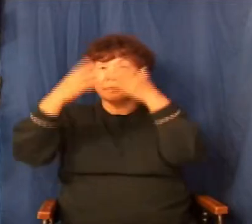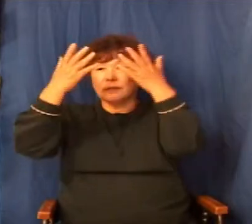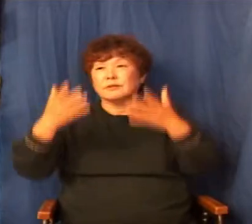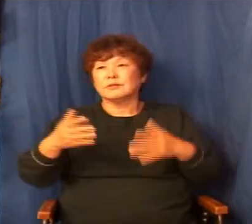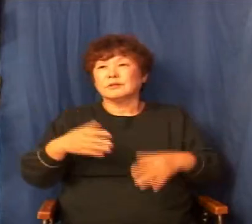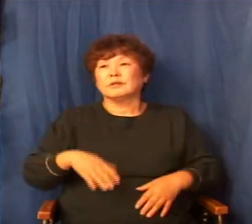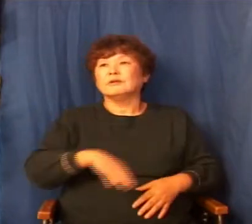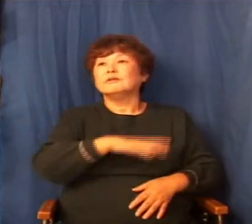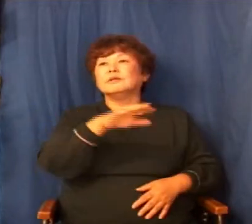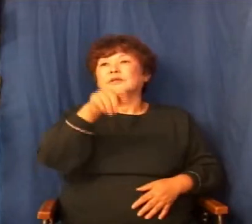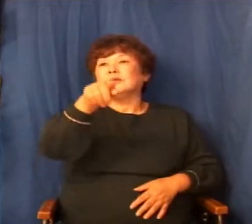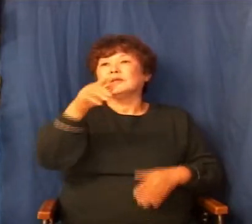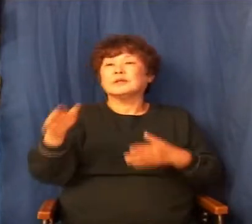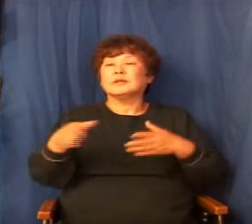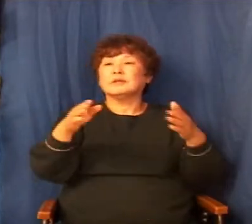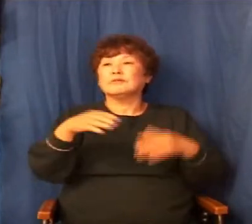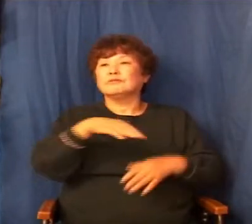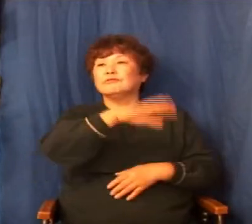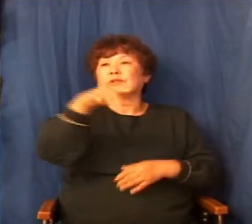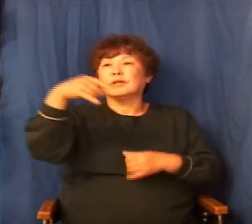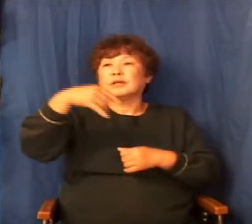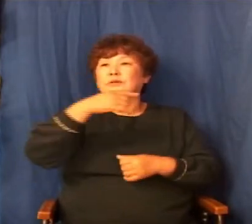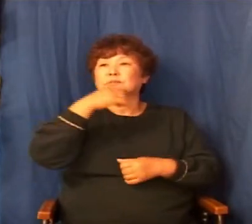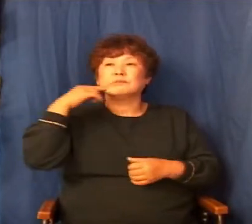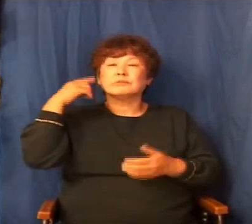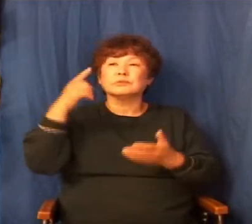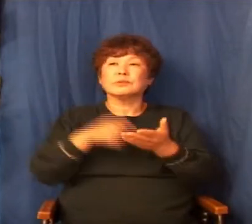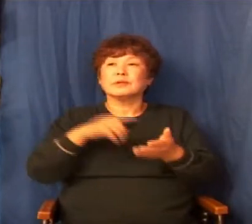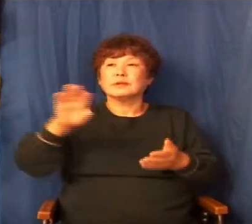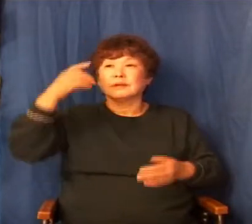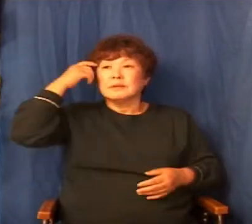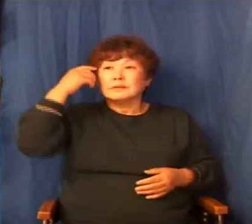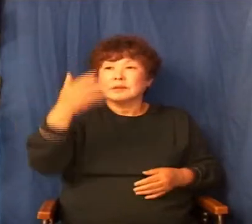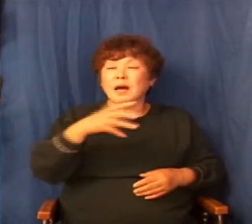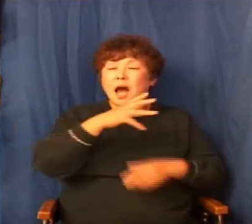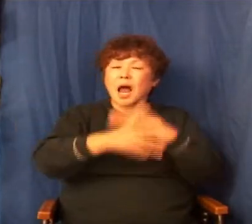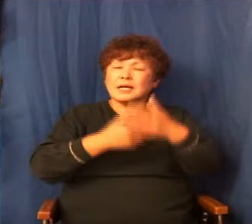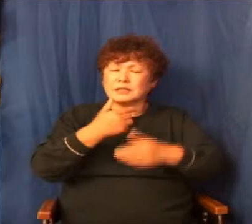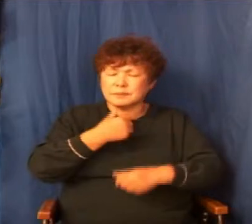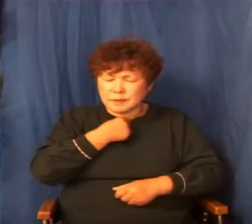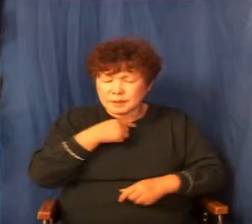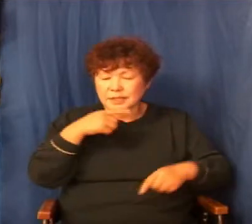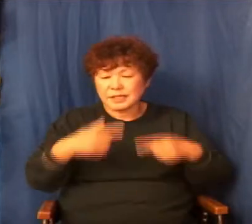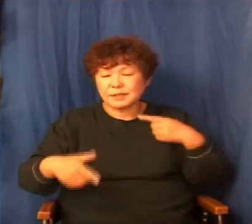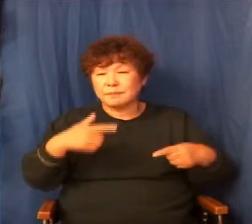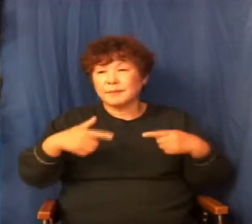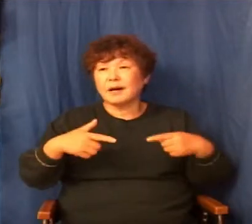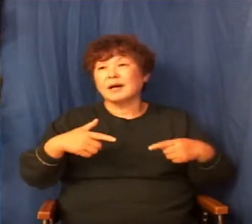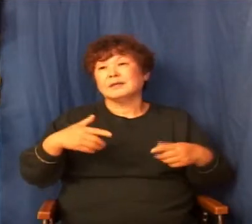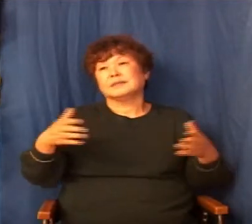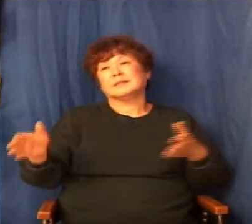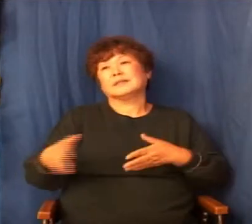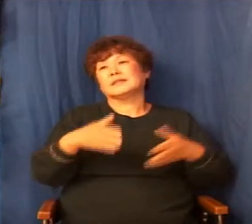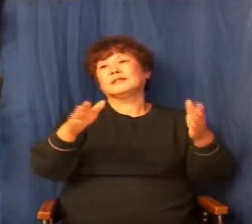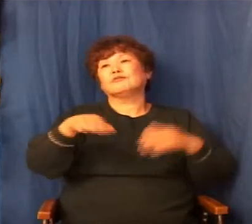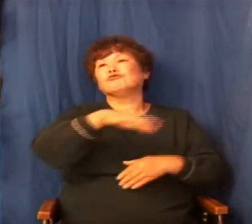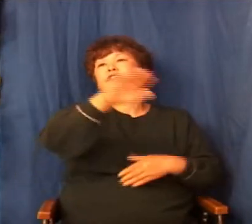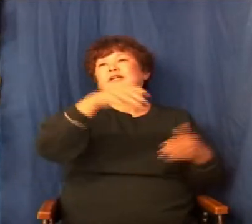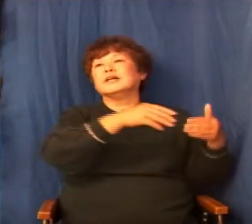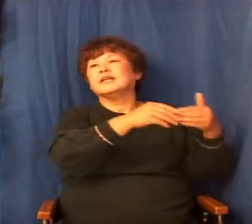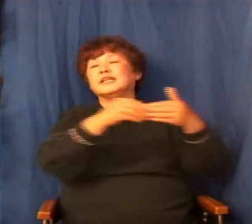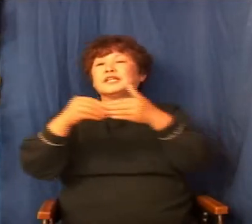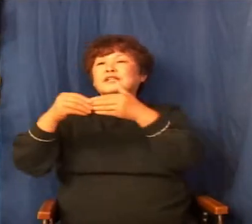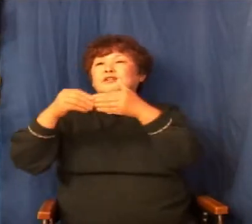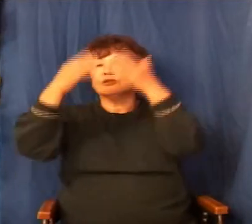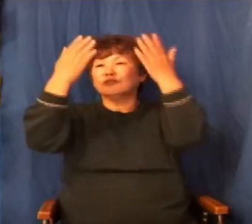손해가 되는 일이겠습니까 그렇지 않을 거예요 너무너무 하나님께서 원하시고 기뻐하시는 길로 우리를 이끌어 가고 계시다